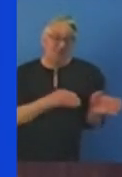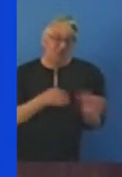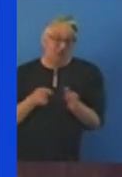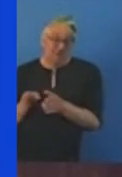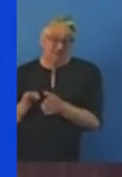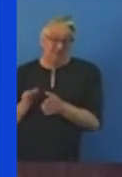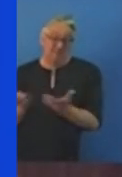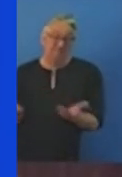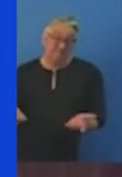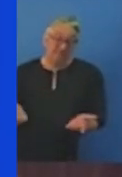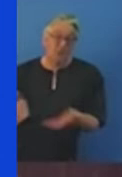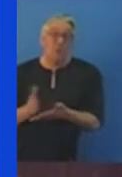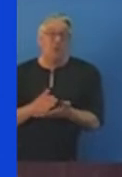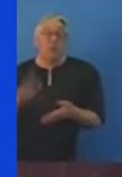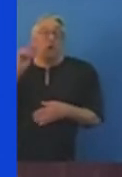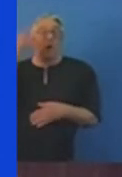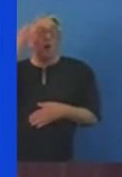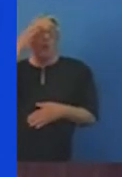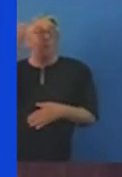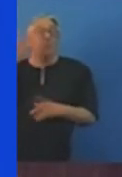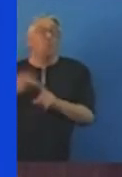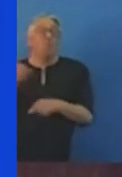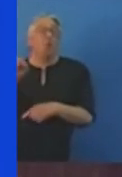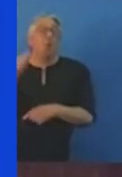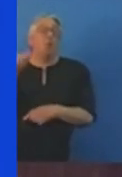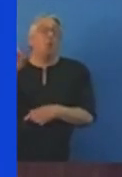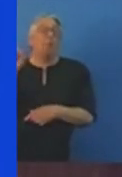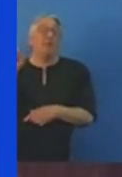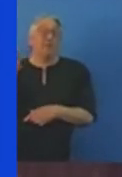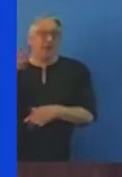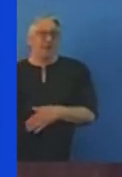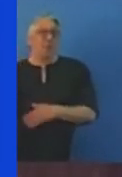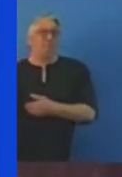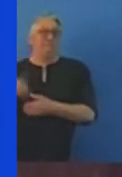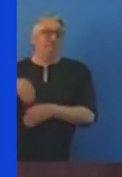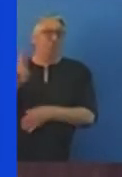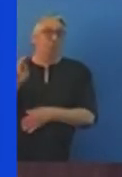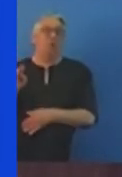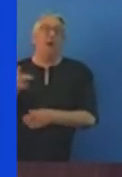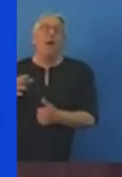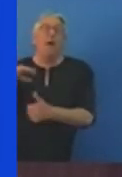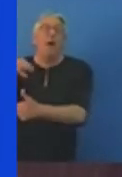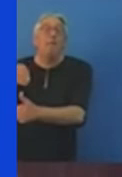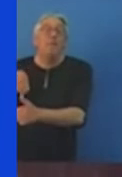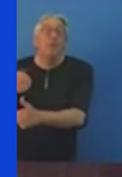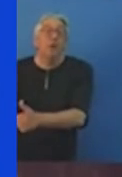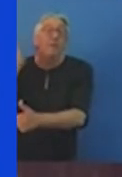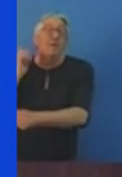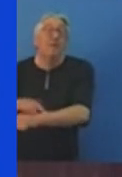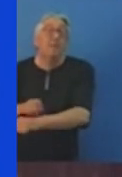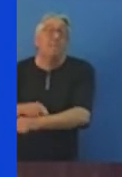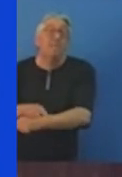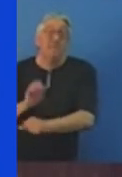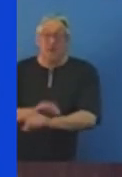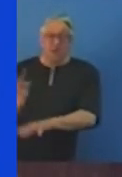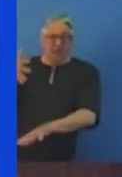de l'ONU, l'Arménie de 1920, à savoir l'Arménie occidentale, État autochtone constitué par et pour les peuples autochtones de la région,